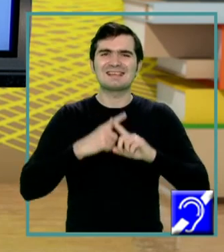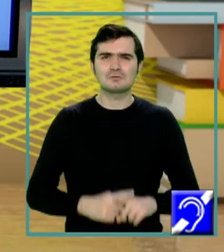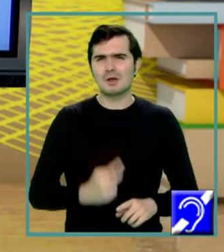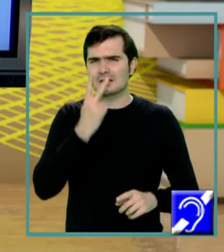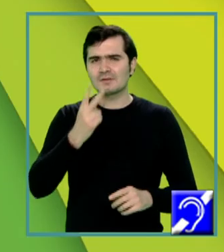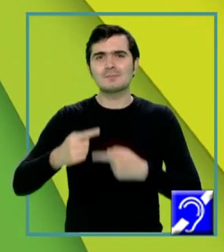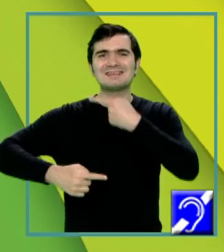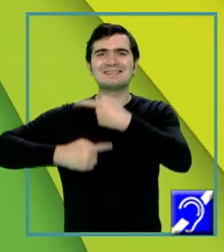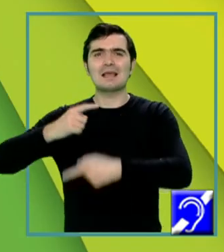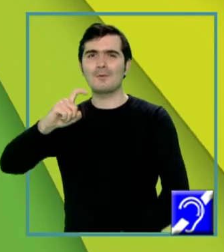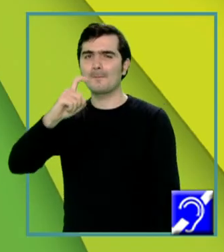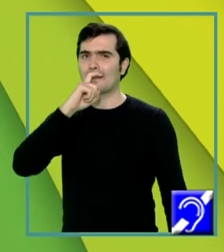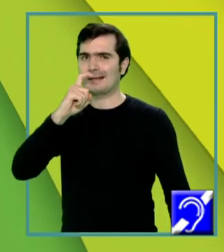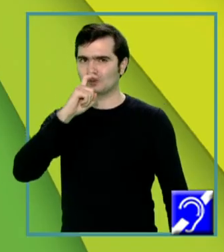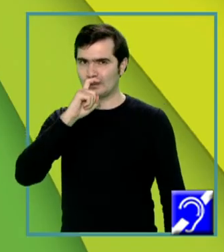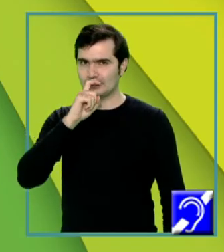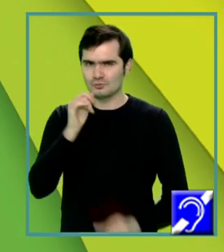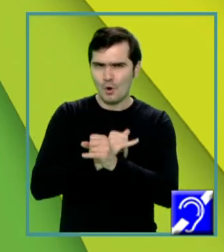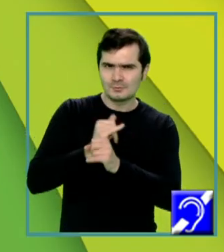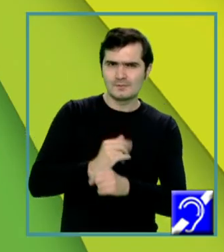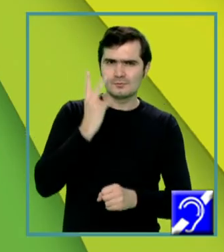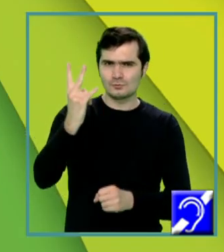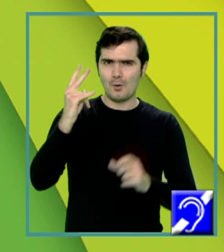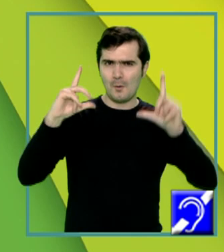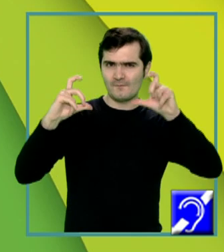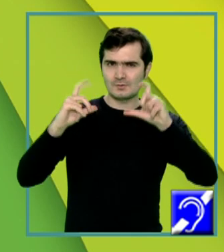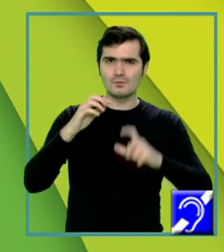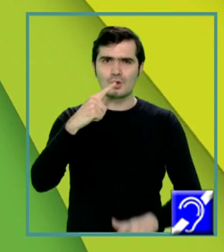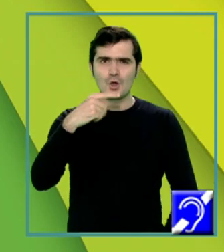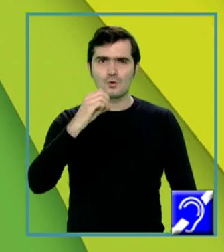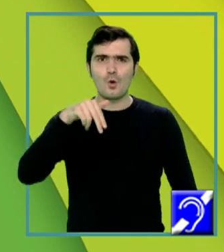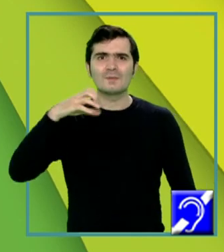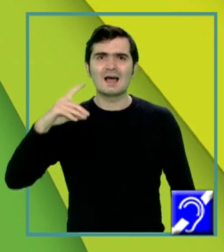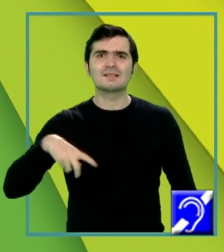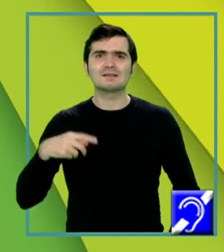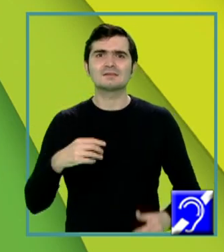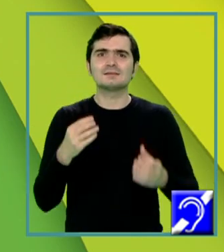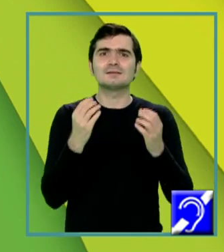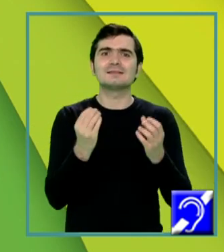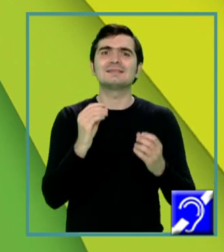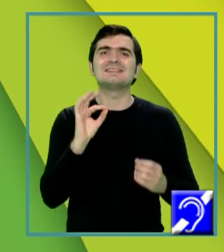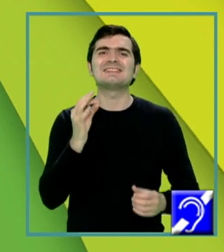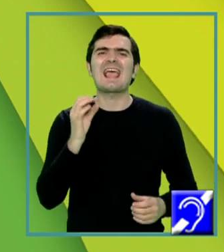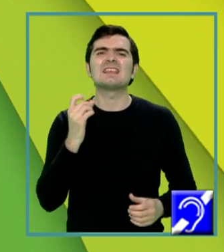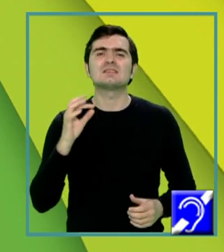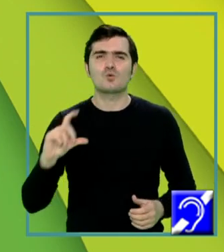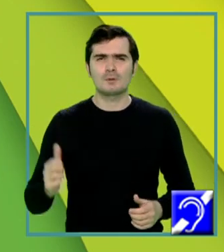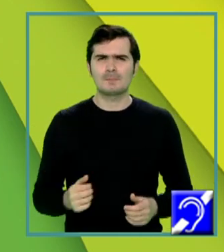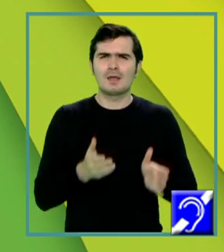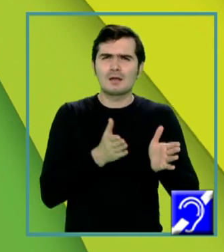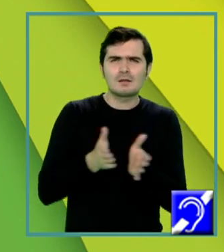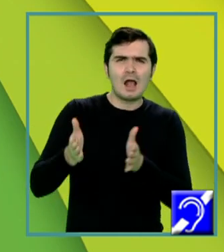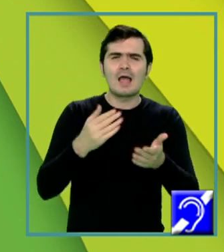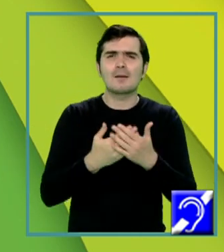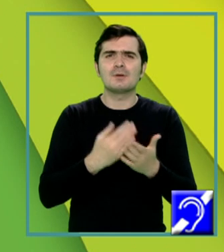cu cel masculin. Observăm în cele două figuri, gonadele sunt reprezentate de testicule. Căile de eliminare a gameților